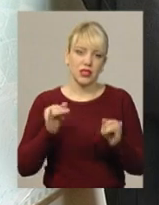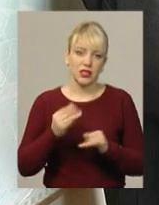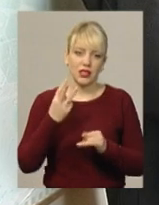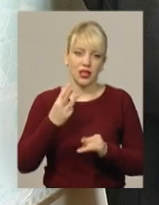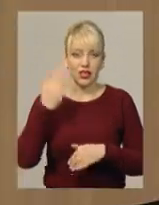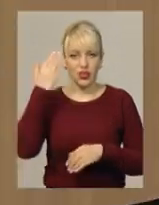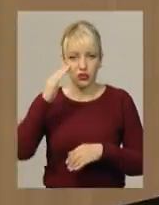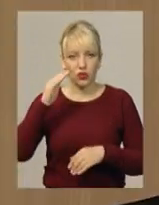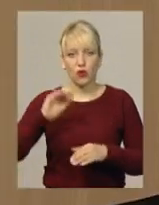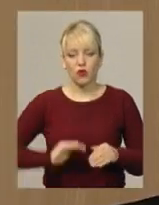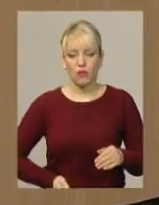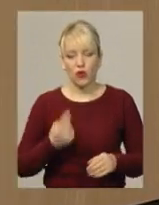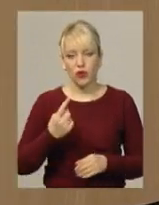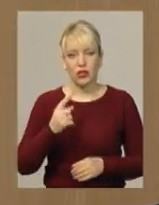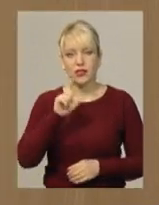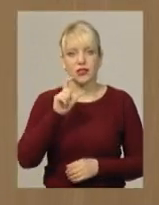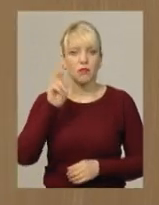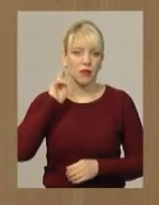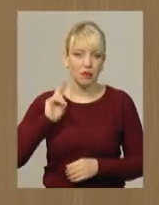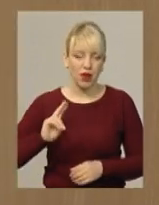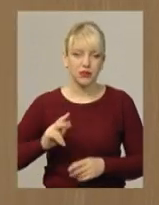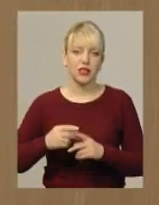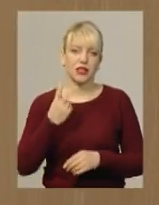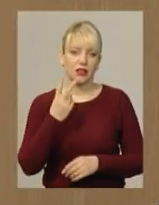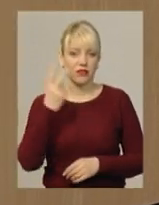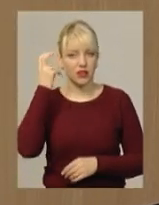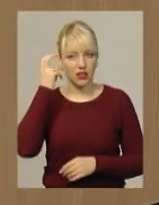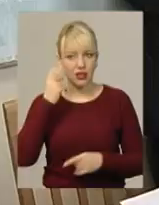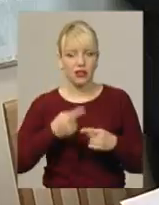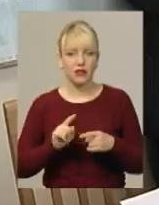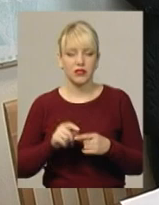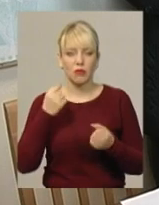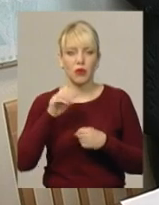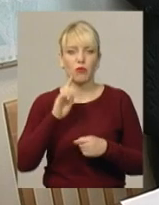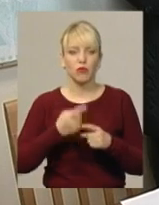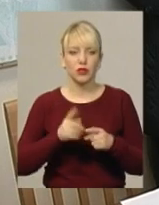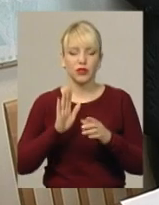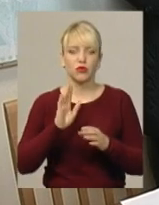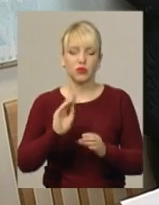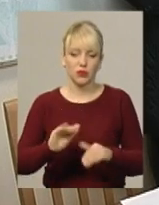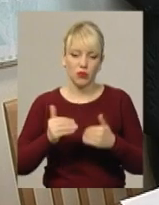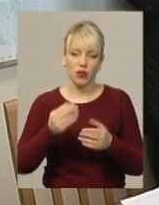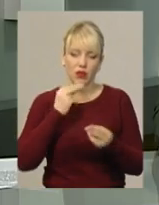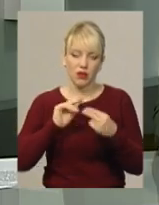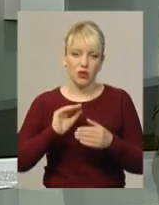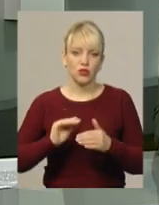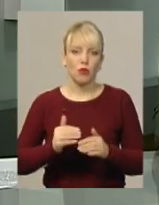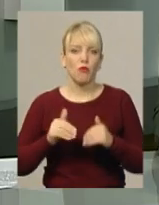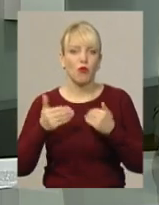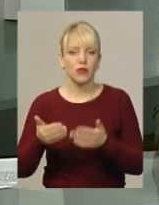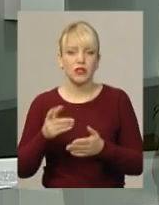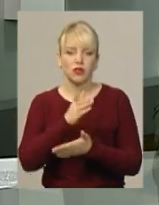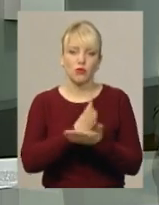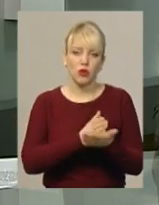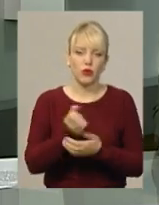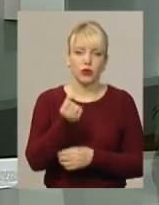компанії – одна з Прибалтики та дві київських. Переможцем стане той, хто запропонує найкращу пропозицію з обслуговування, утримання та